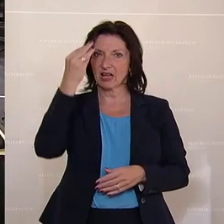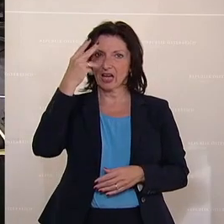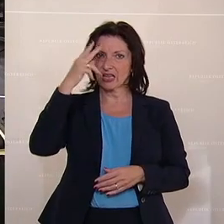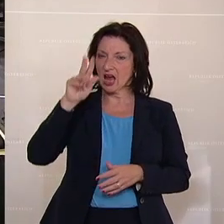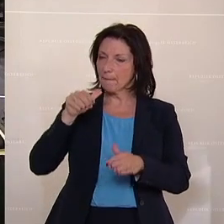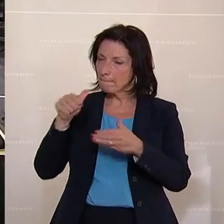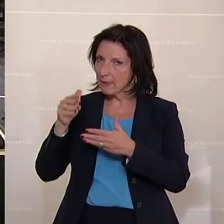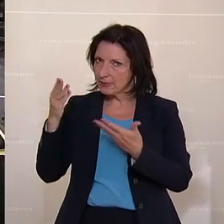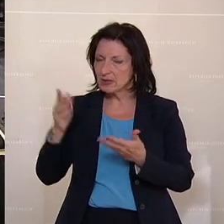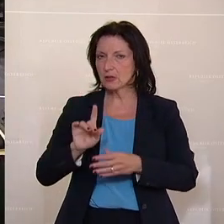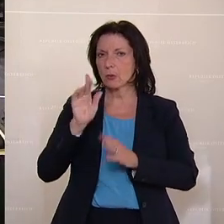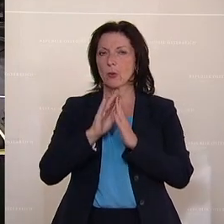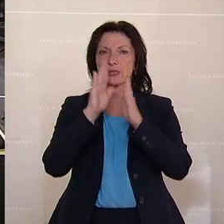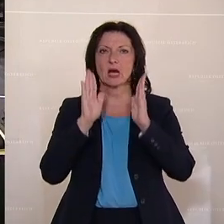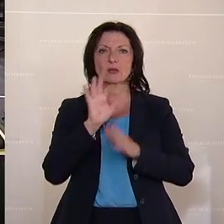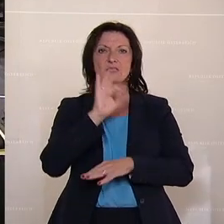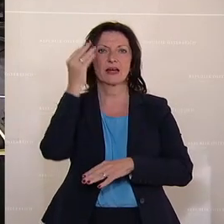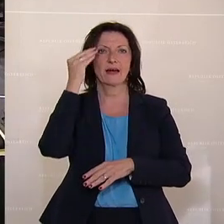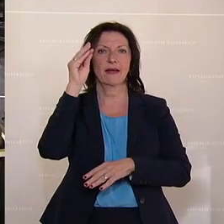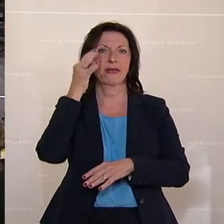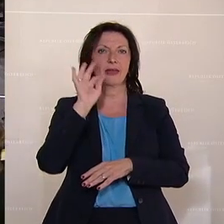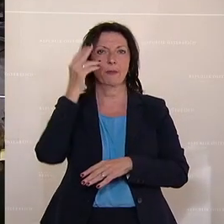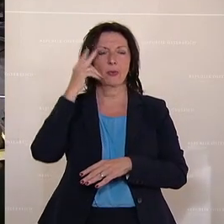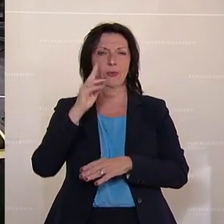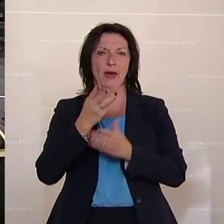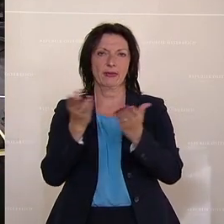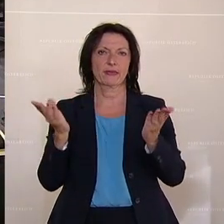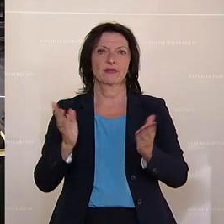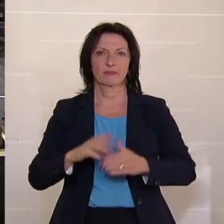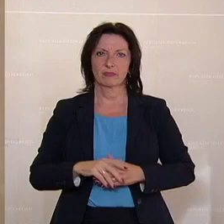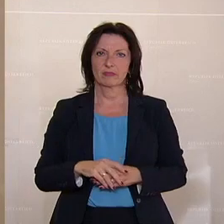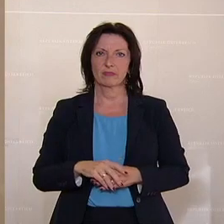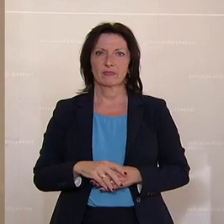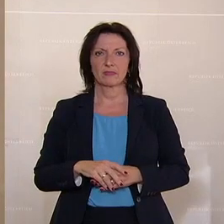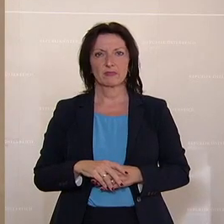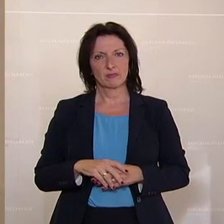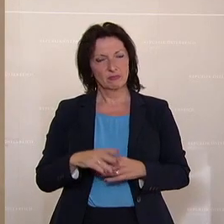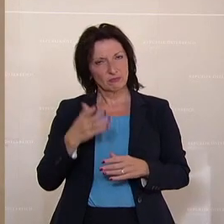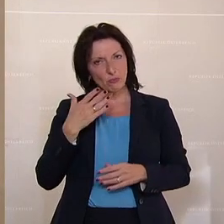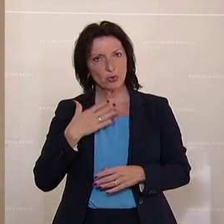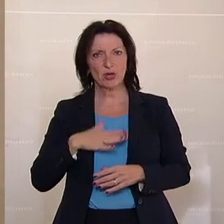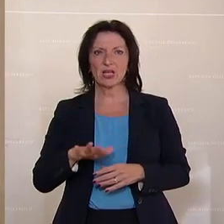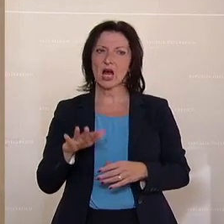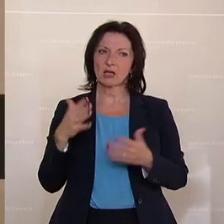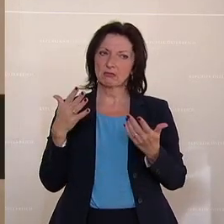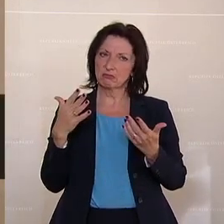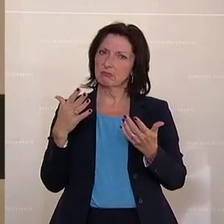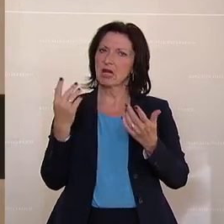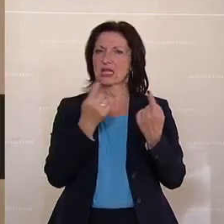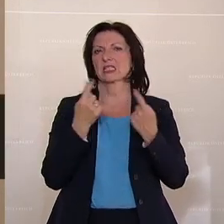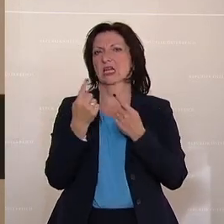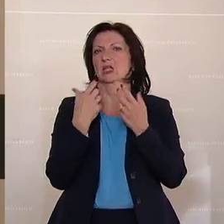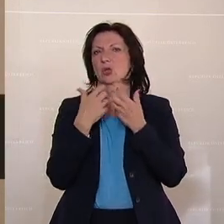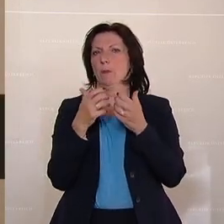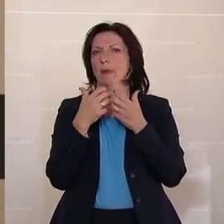Der Hohes Haus, sehr geehrte Damen und Herren, ich möchte einen kurzen Lagebericht eingehend bringen zur